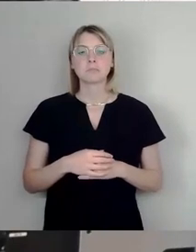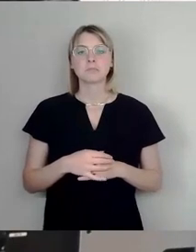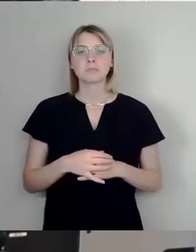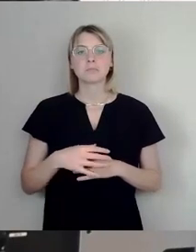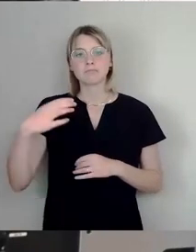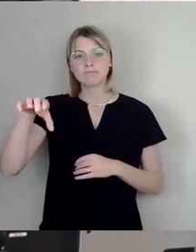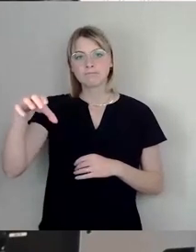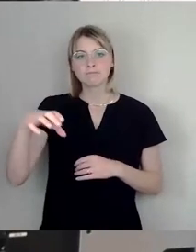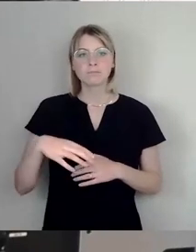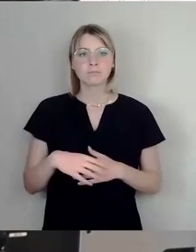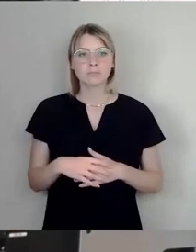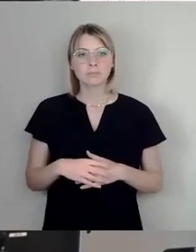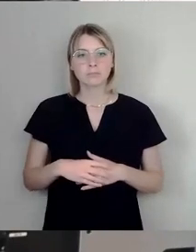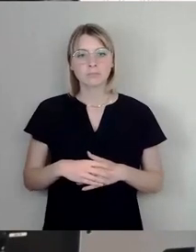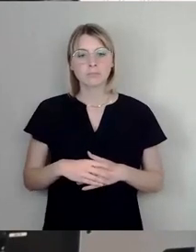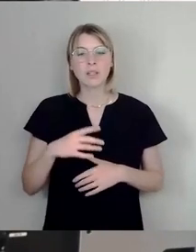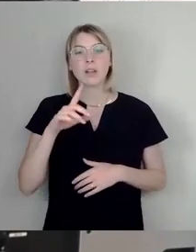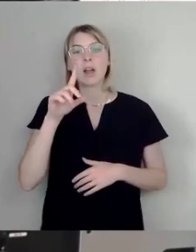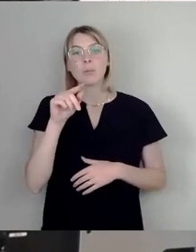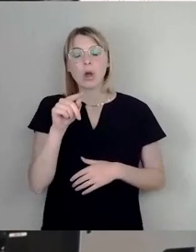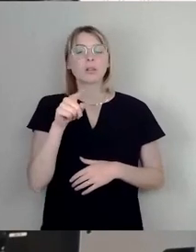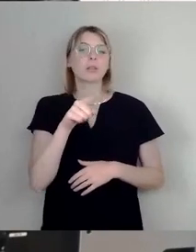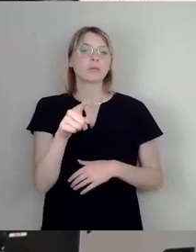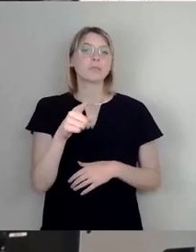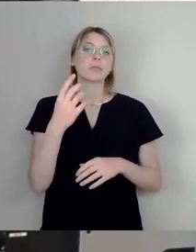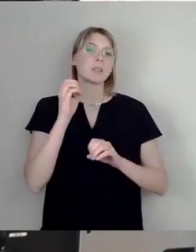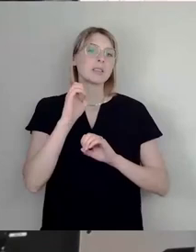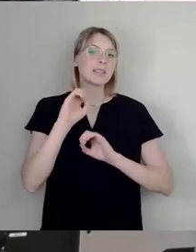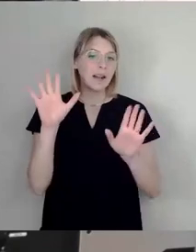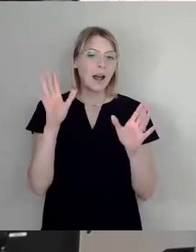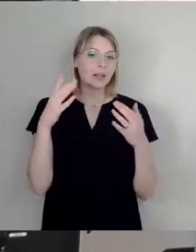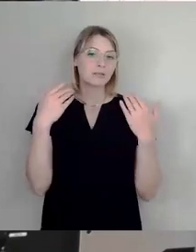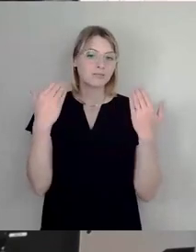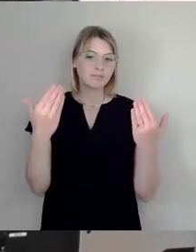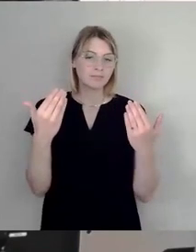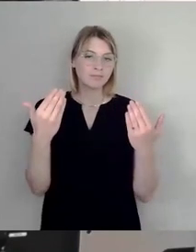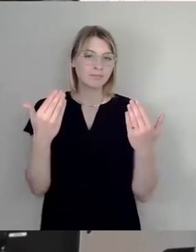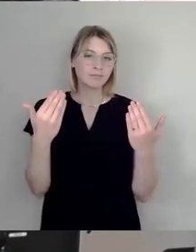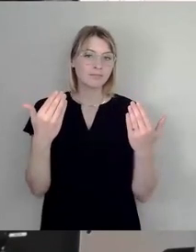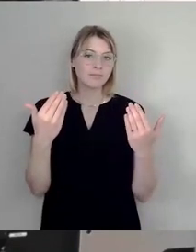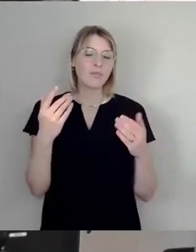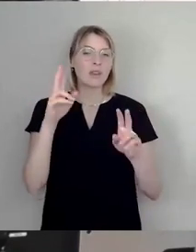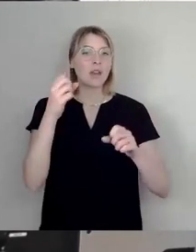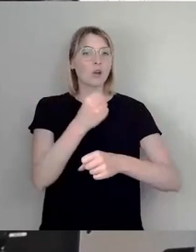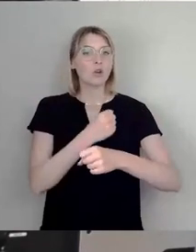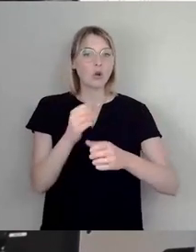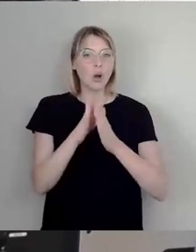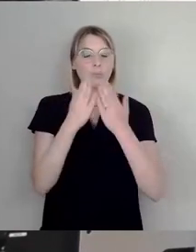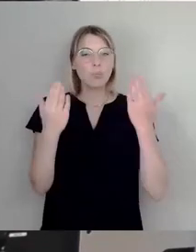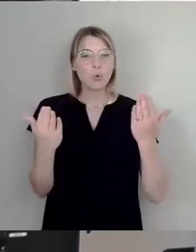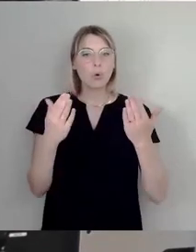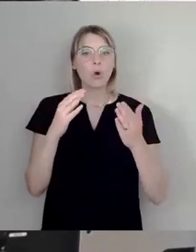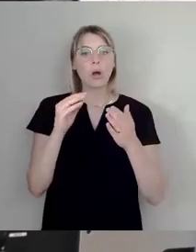Und insofern ist es auch klar, dass dann im Prinzip Kochbuchautorinnen wie Bertha Dismann,